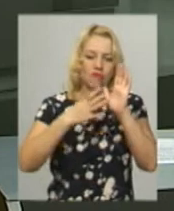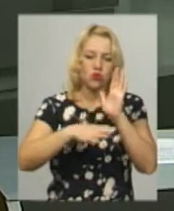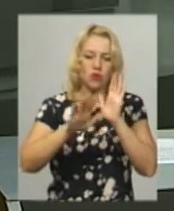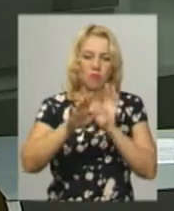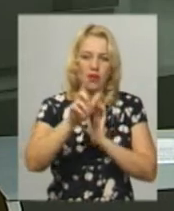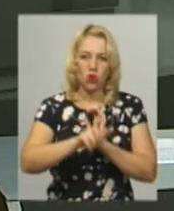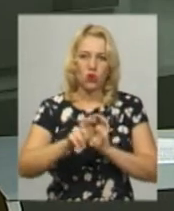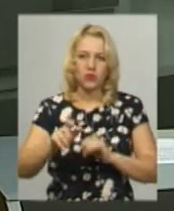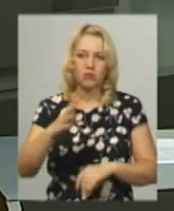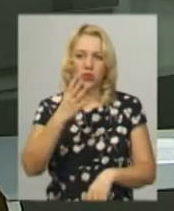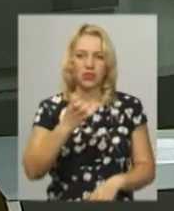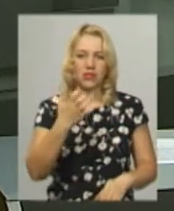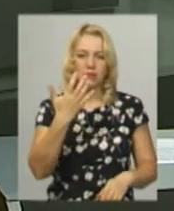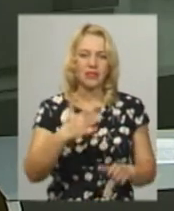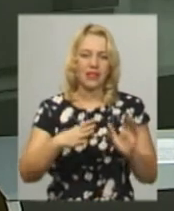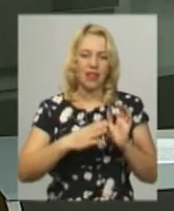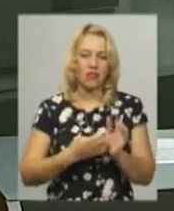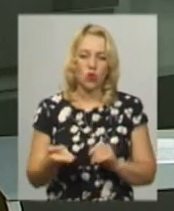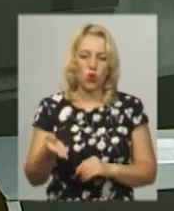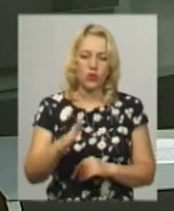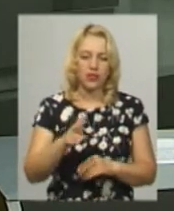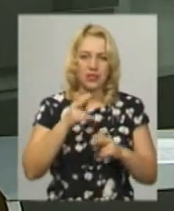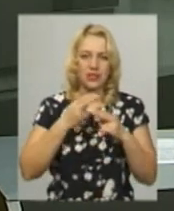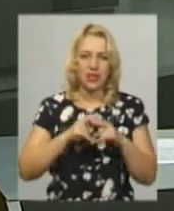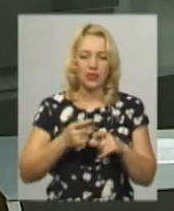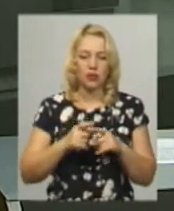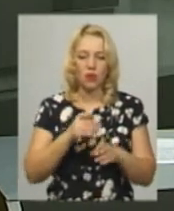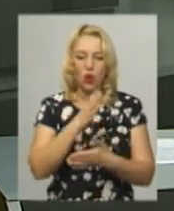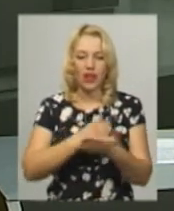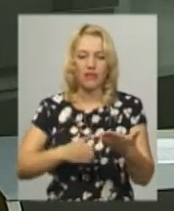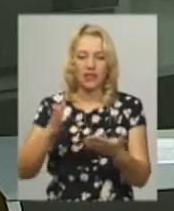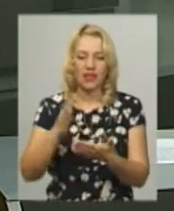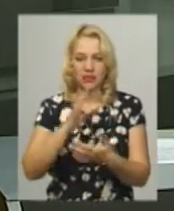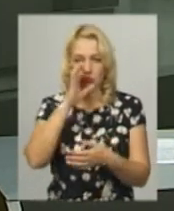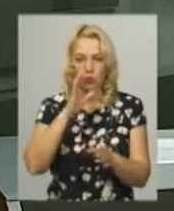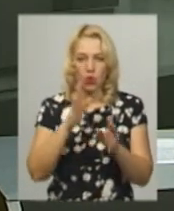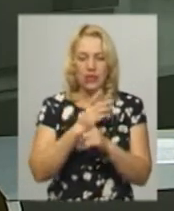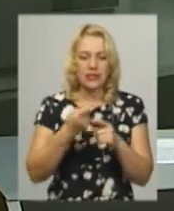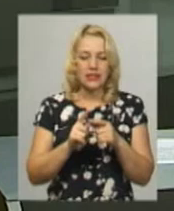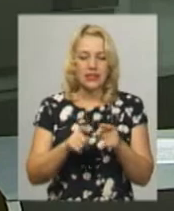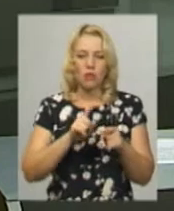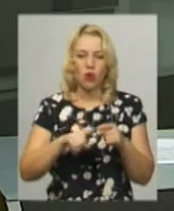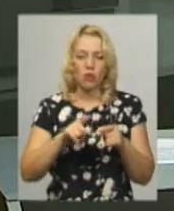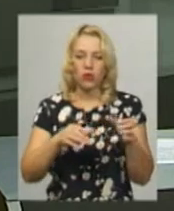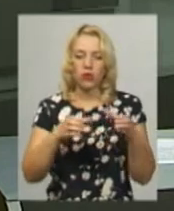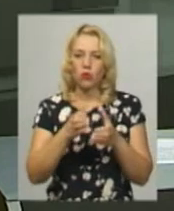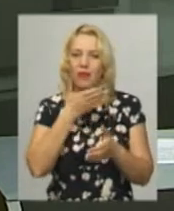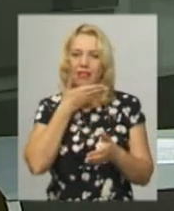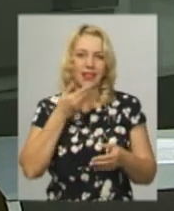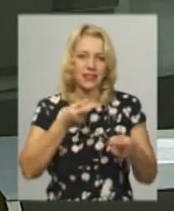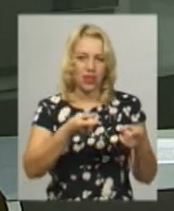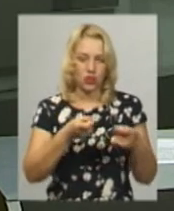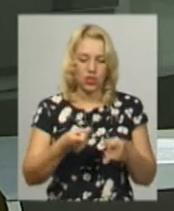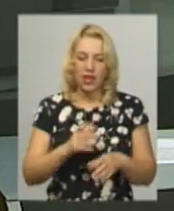459 одиниць техніки. При ліквідації негоди ці мобільні групи не залучалися, каже Юрій Корева. Додає, не